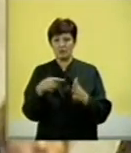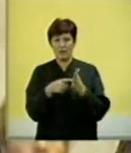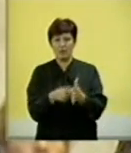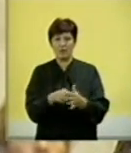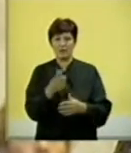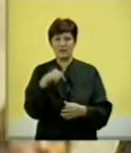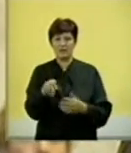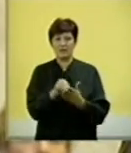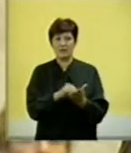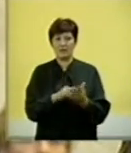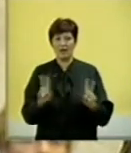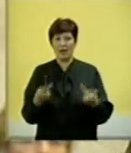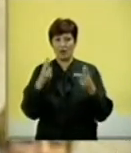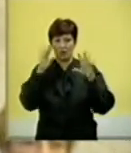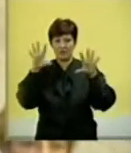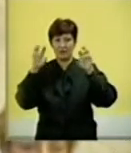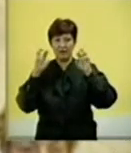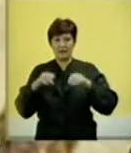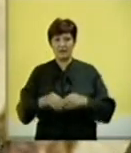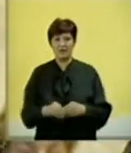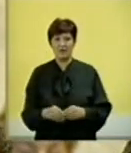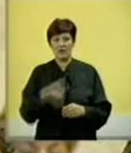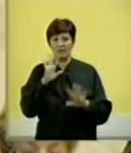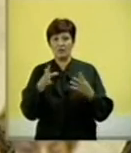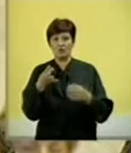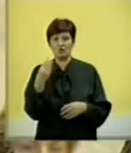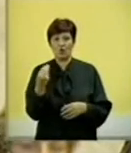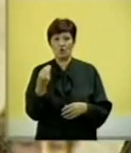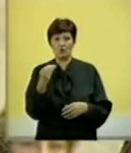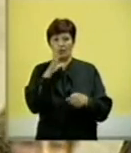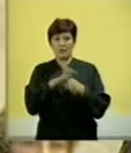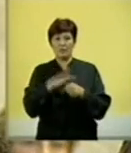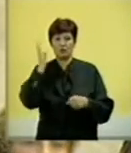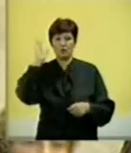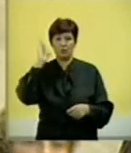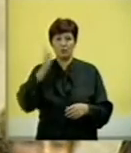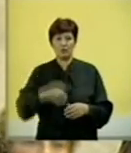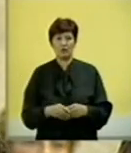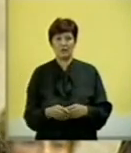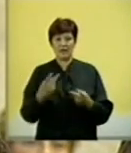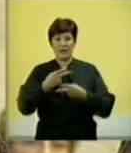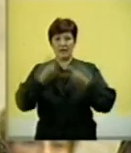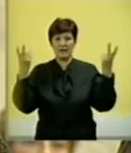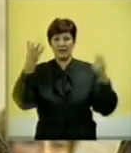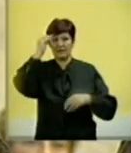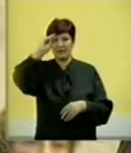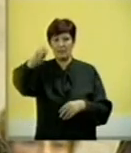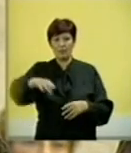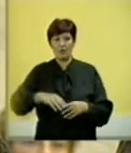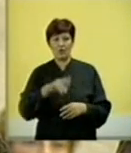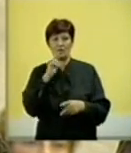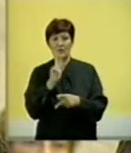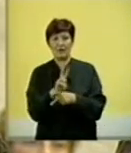izražava da iz tih činjenica je lako svakljiv i verovatno dobro primenjivi za u buduće jasne povuke koje